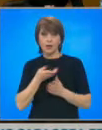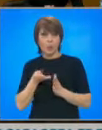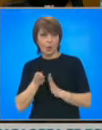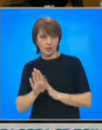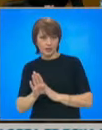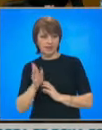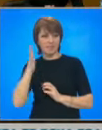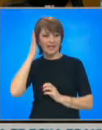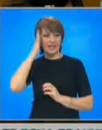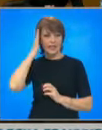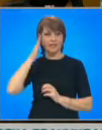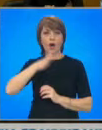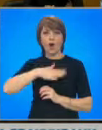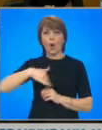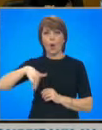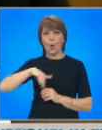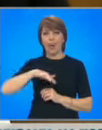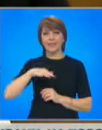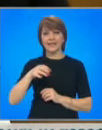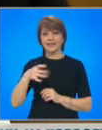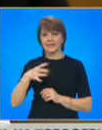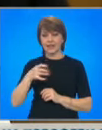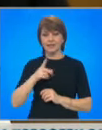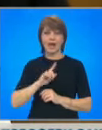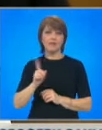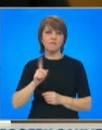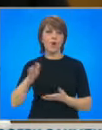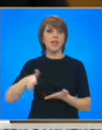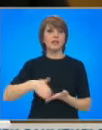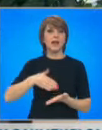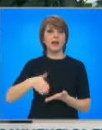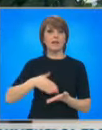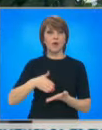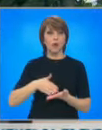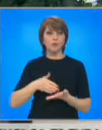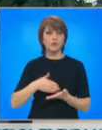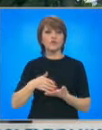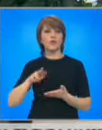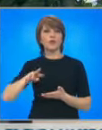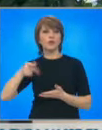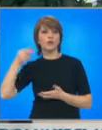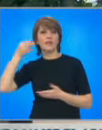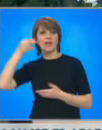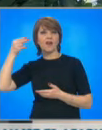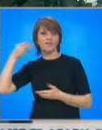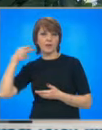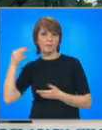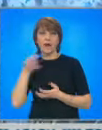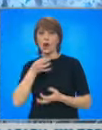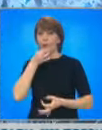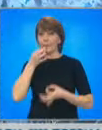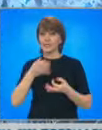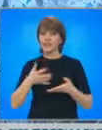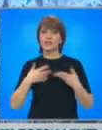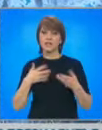Министерството на околната среда и водите, няма да могат да обслужват другите седем ведомства, които търсят тяхната експертиза. Обясниха, че